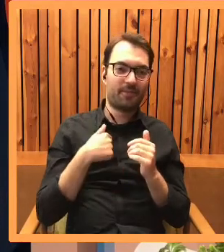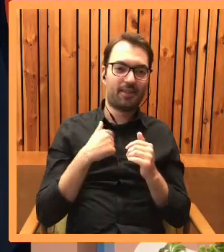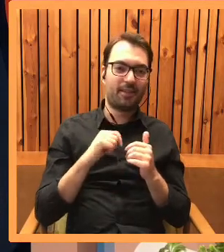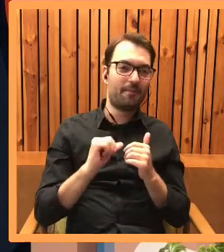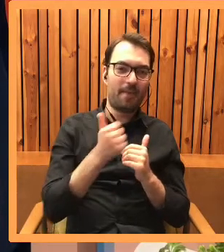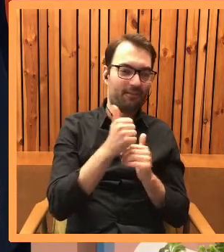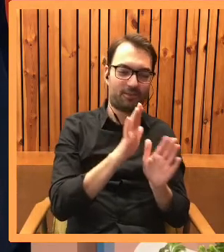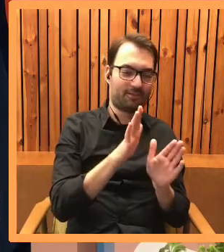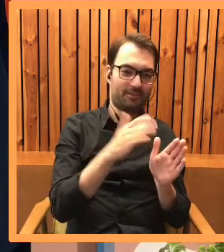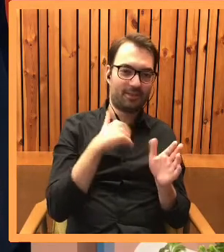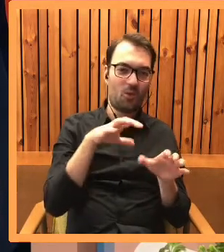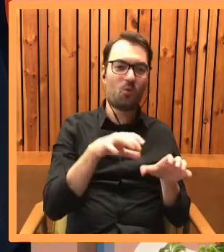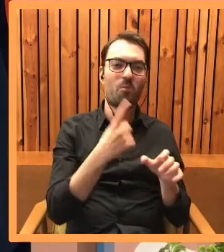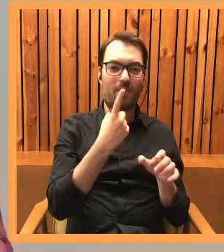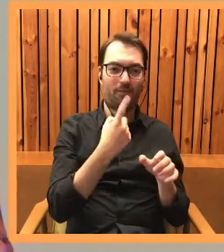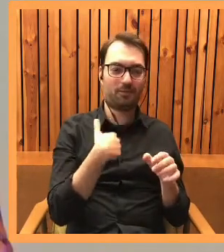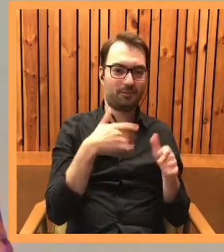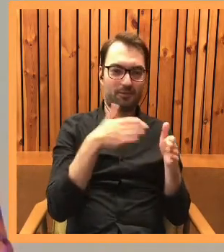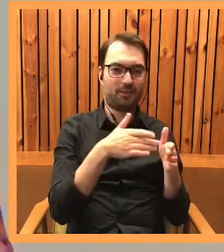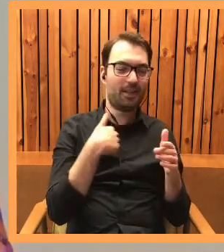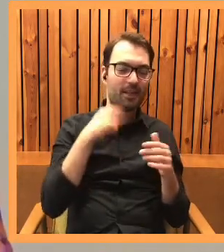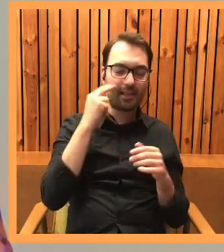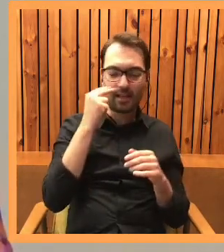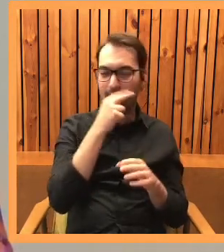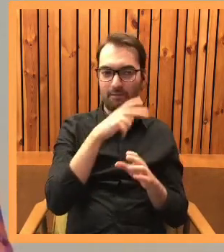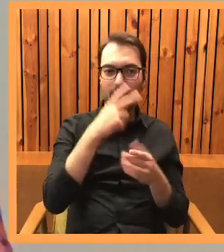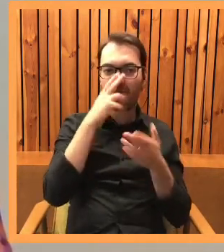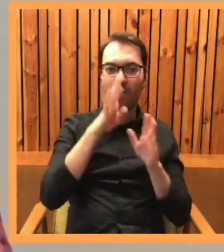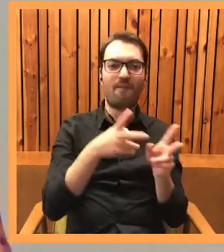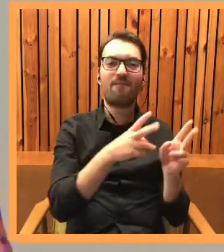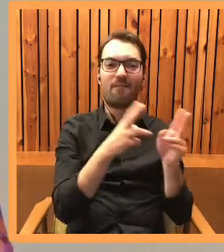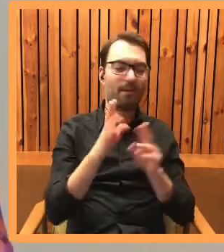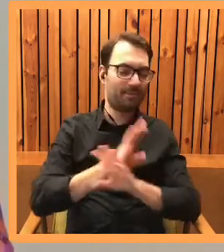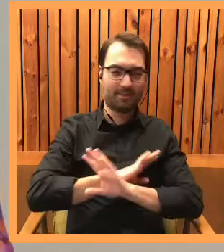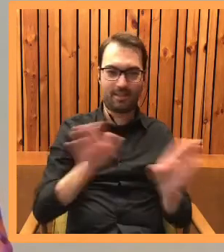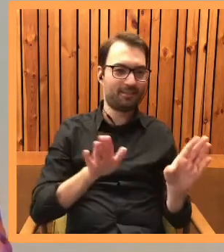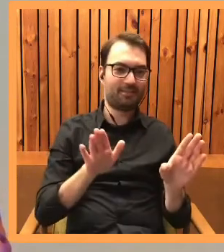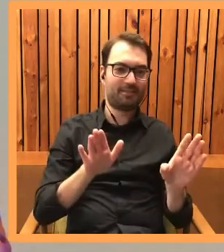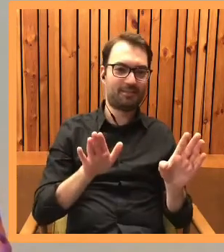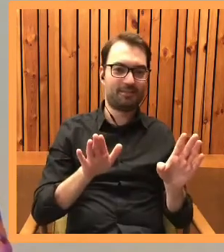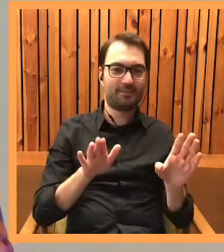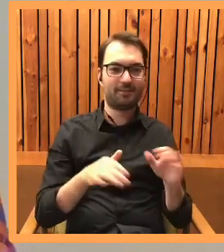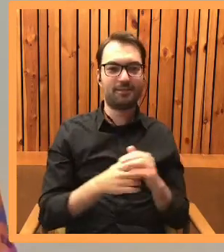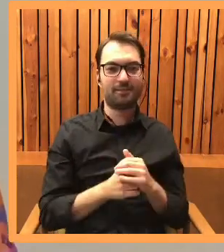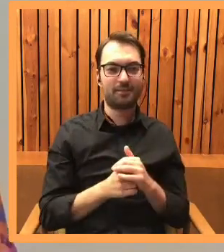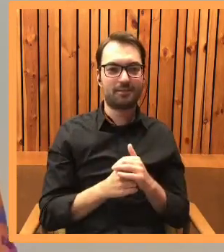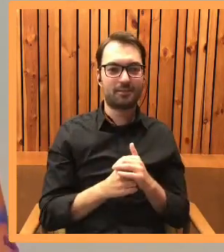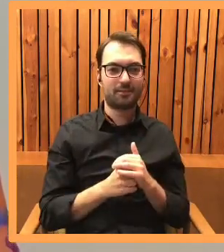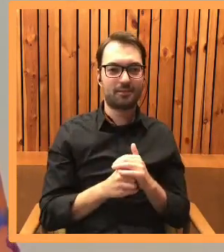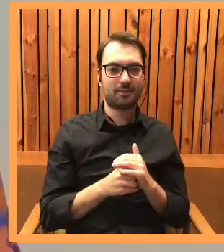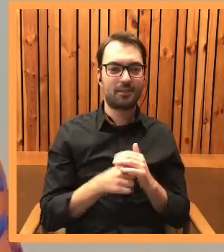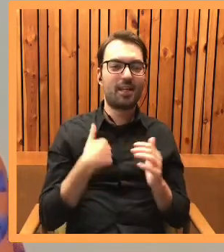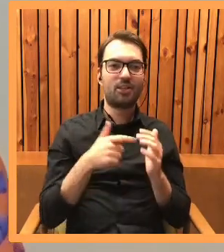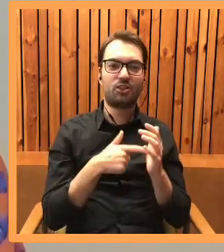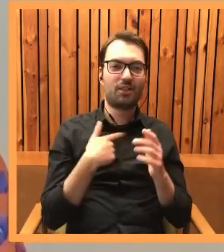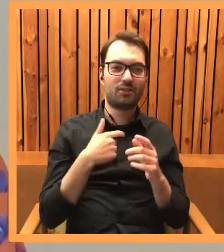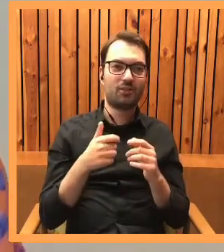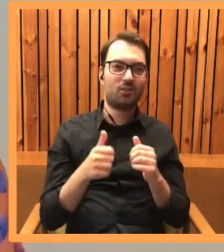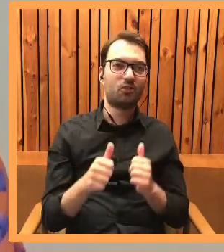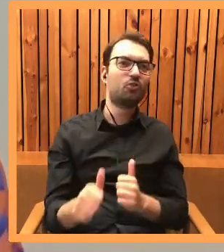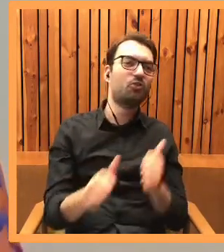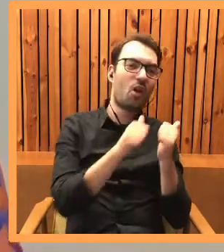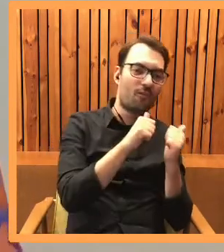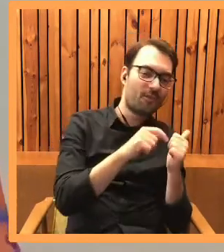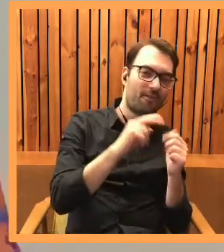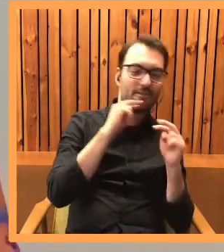pierwszym pisarzem. Nienawidzę pokazywać fragmentów, ponieważ ja często jeszcze się cofam w tekście,